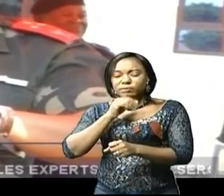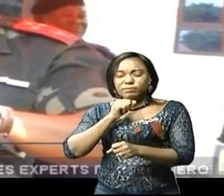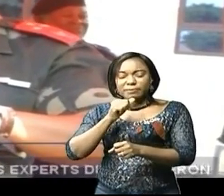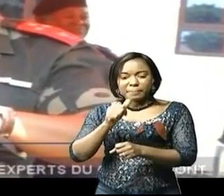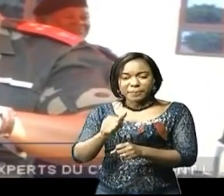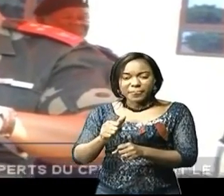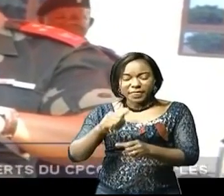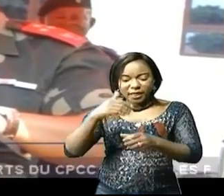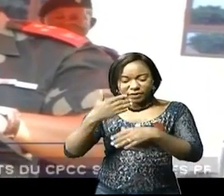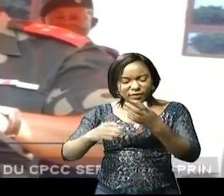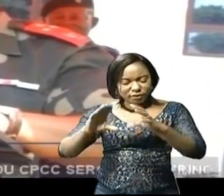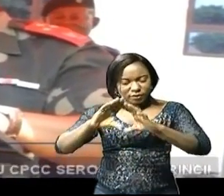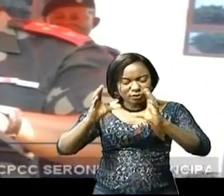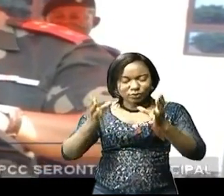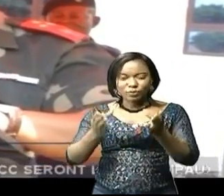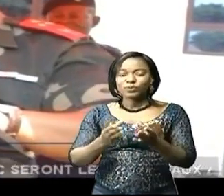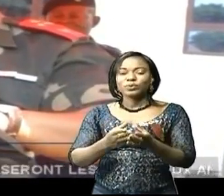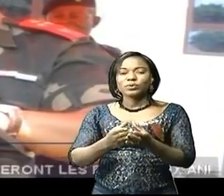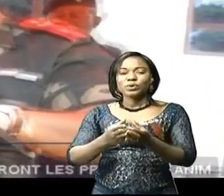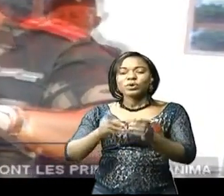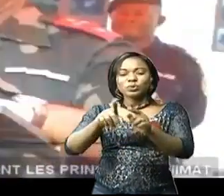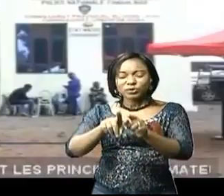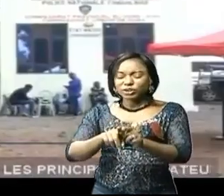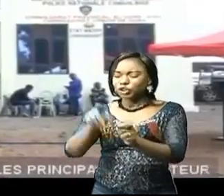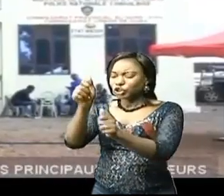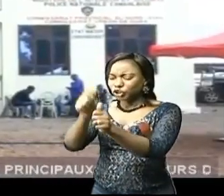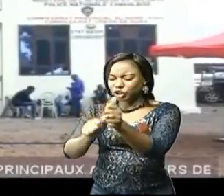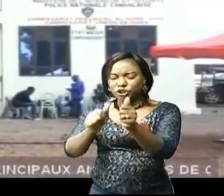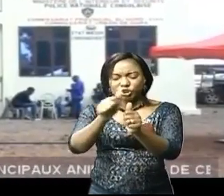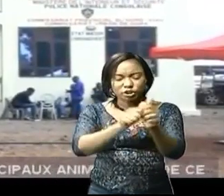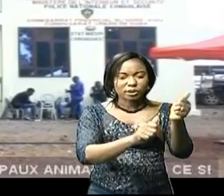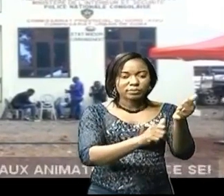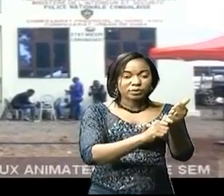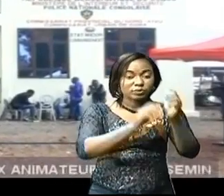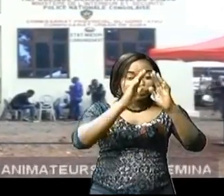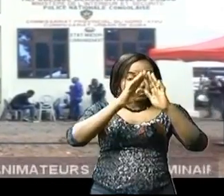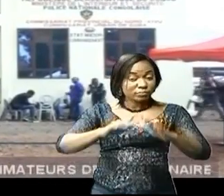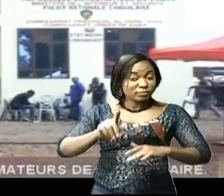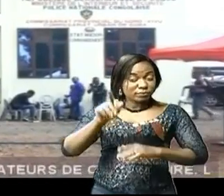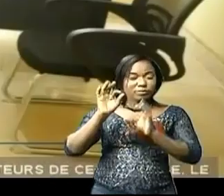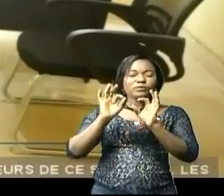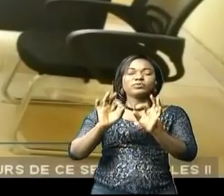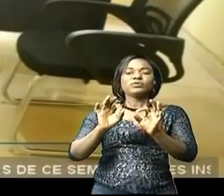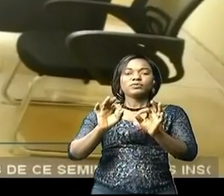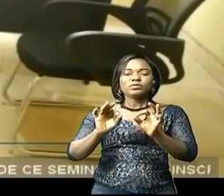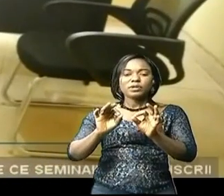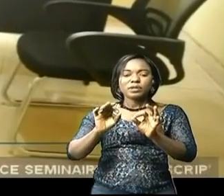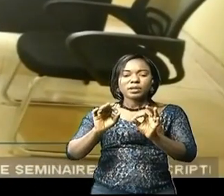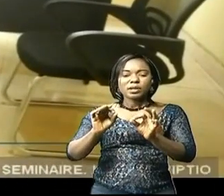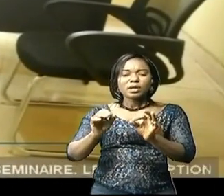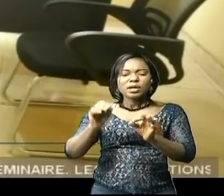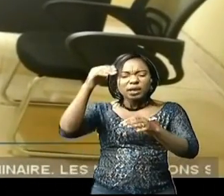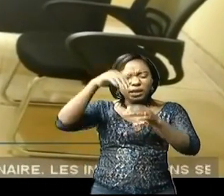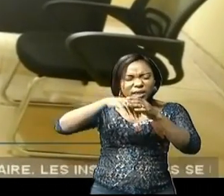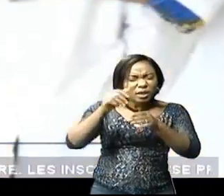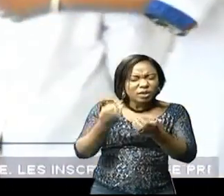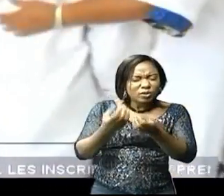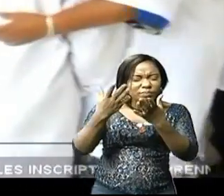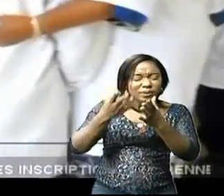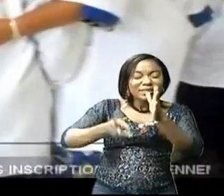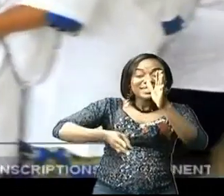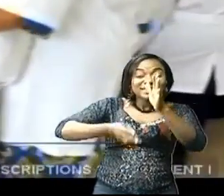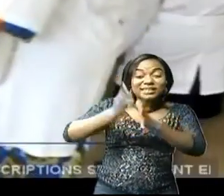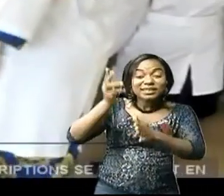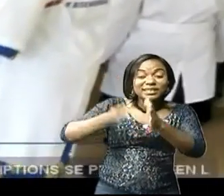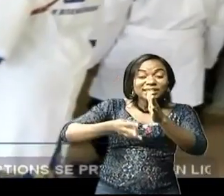l'affaire de tout et de chacun. Ce nouveau bâtiment comprend 13 bureaux et une salle de réunion qui est